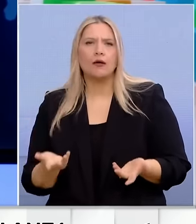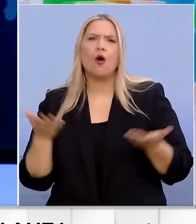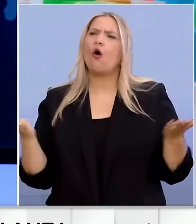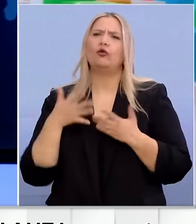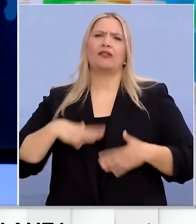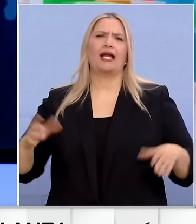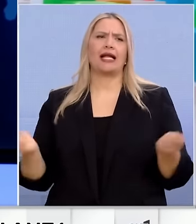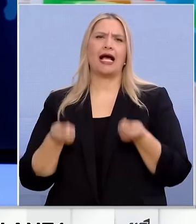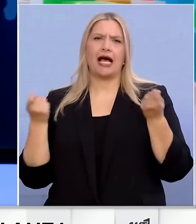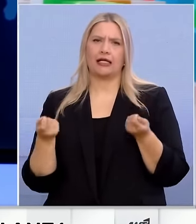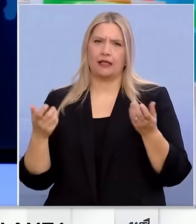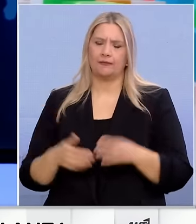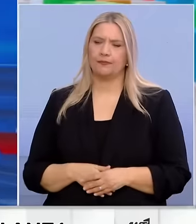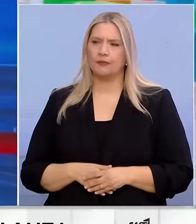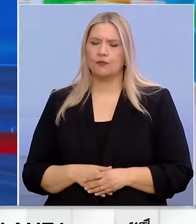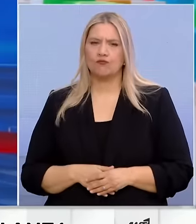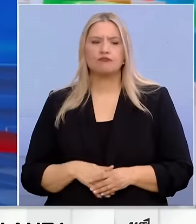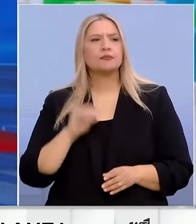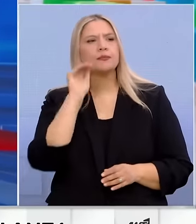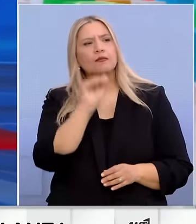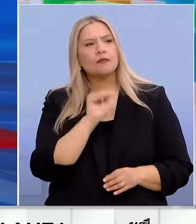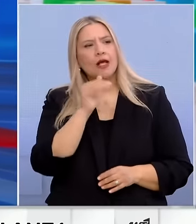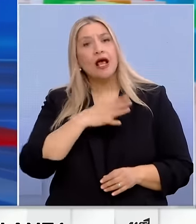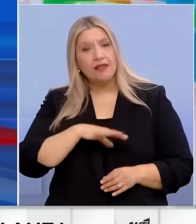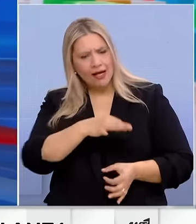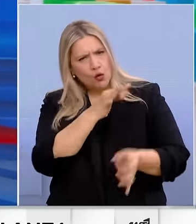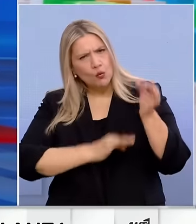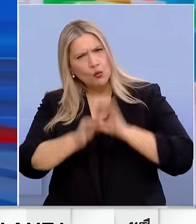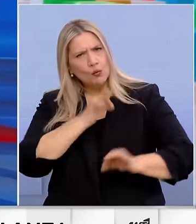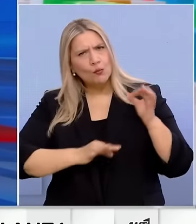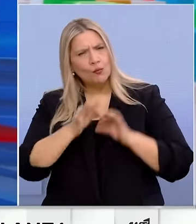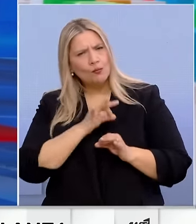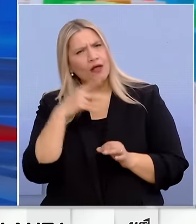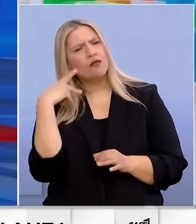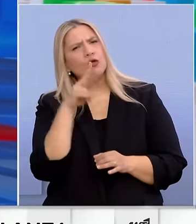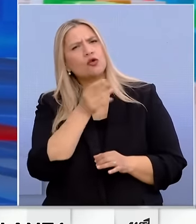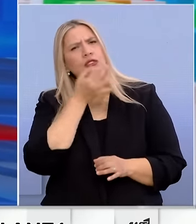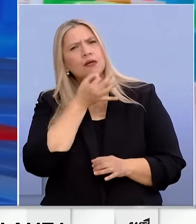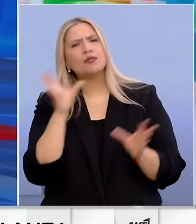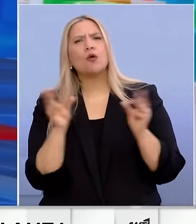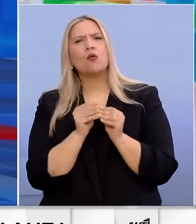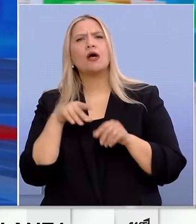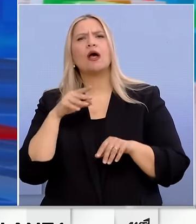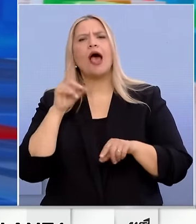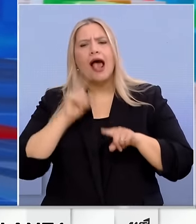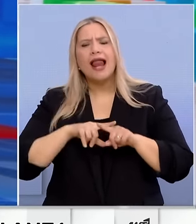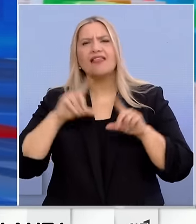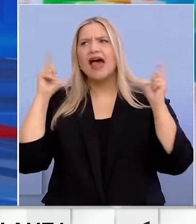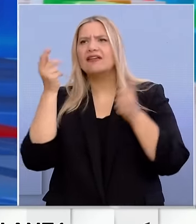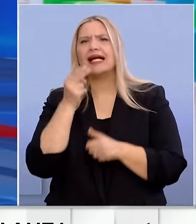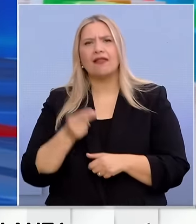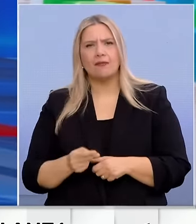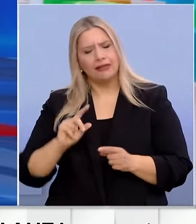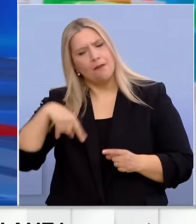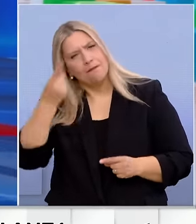να αγοράσει εμπορεύματος. Θέλω ένα σύντομο σχόλιο δικό σας για τα εθνικά μας θέματα για να πάω μετά στις